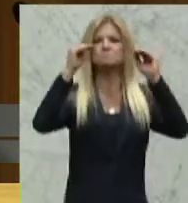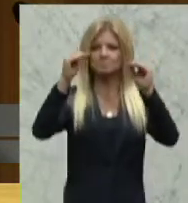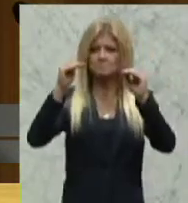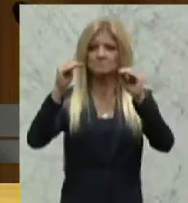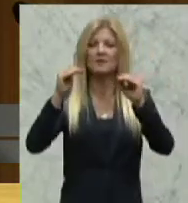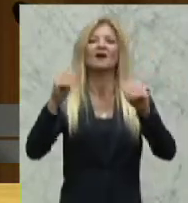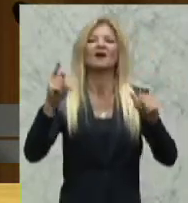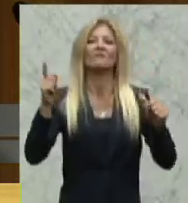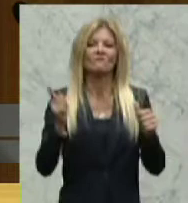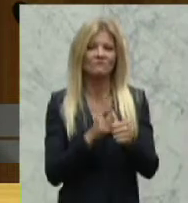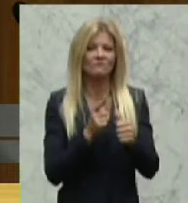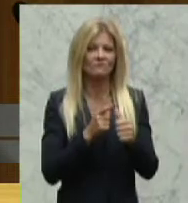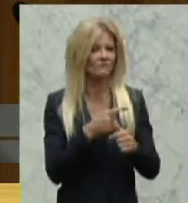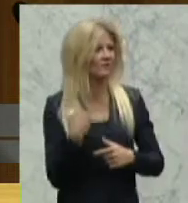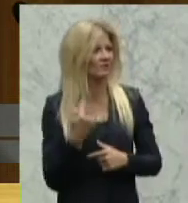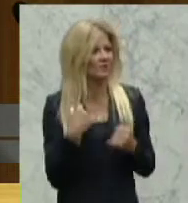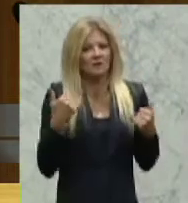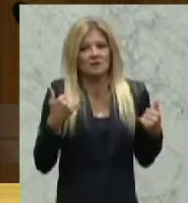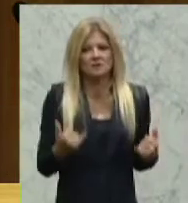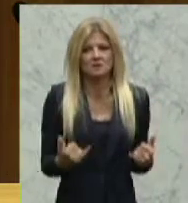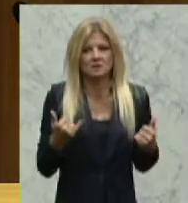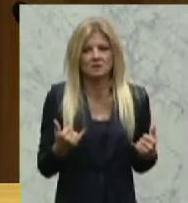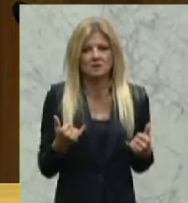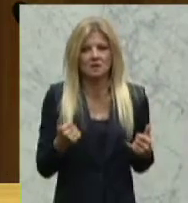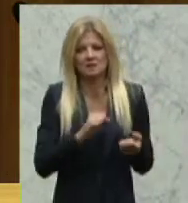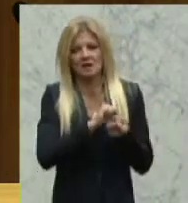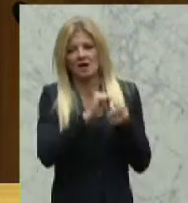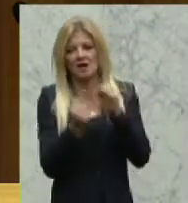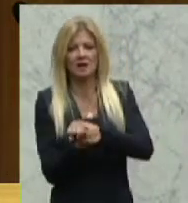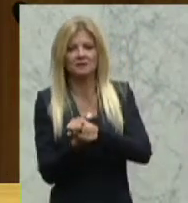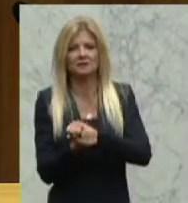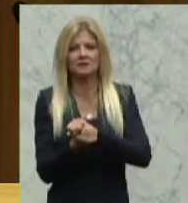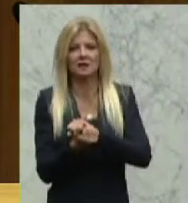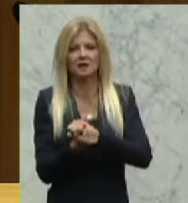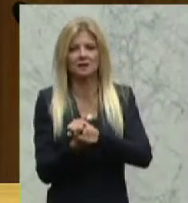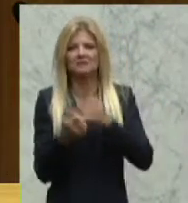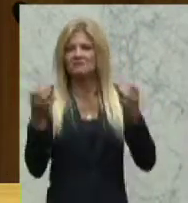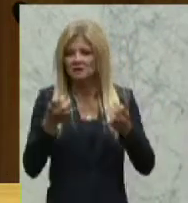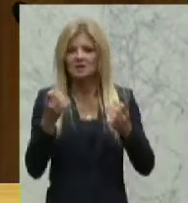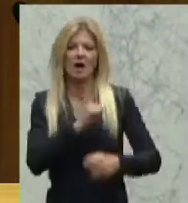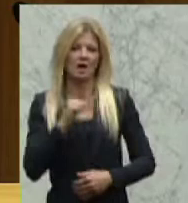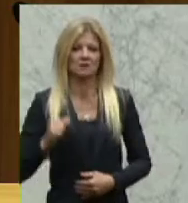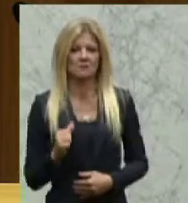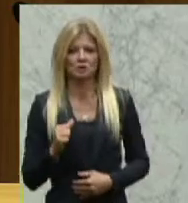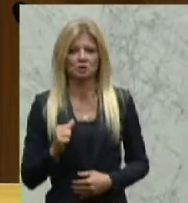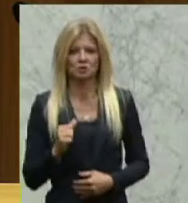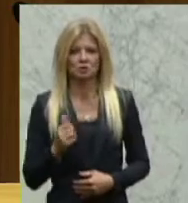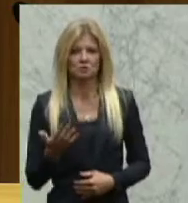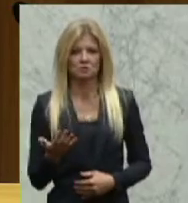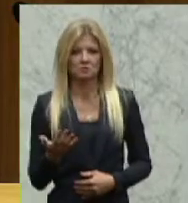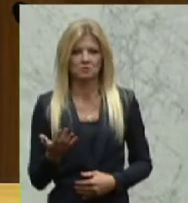nicht gehoben wird, wenn wir jetzt das akademisch machen, das Studium oder diese Betreuung der Kinder. Wir müssen die